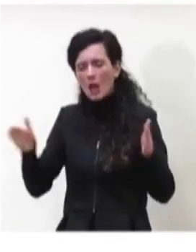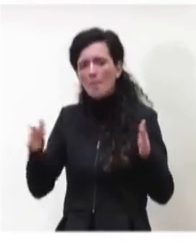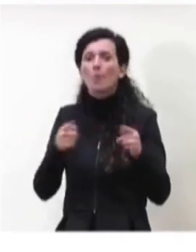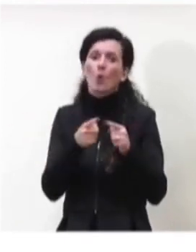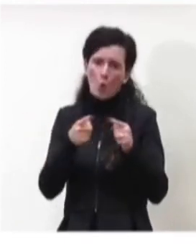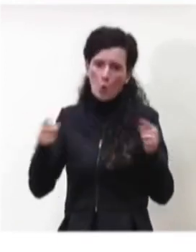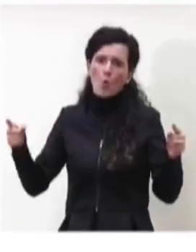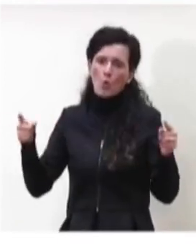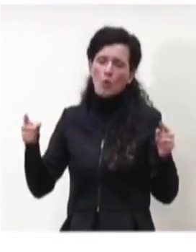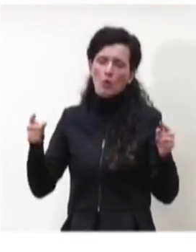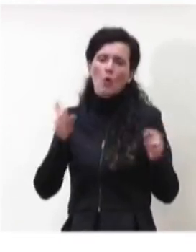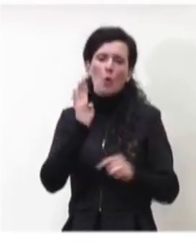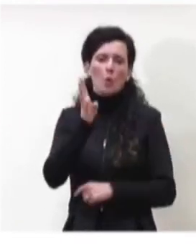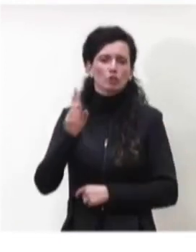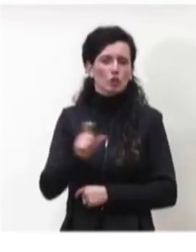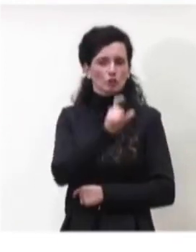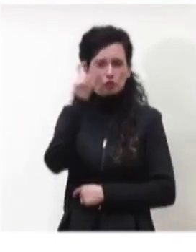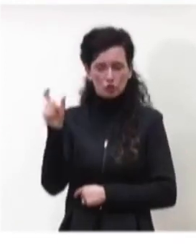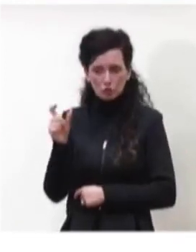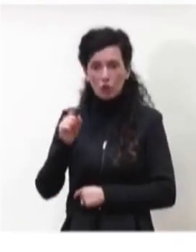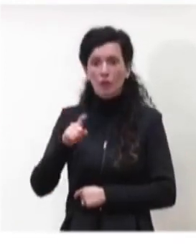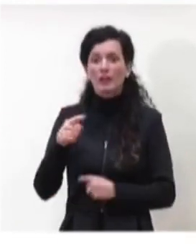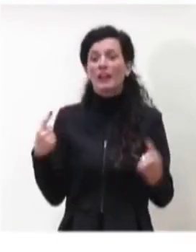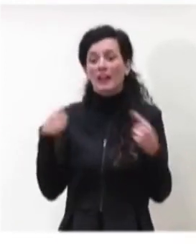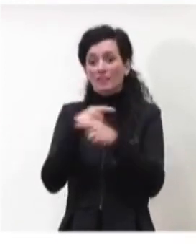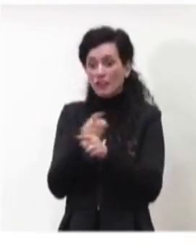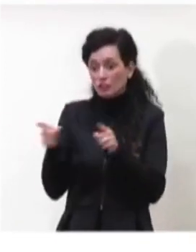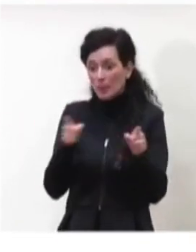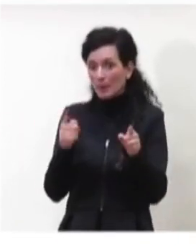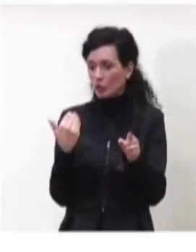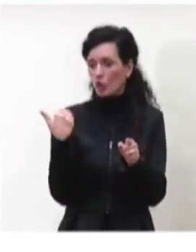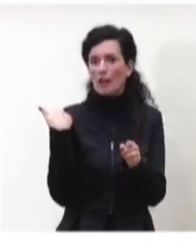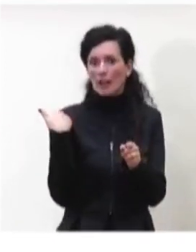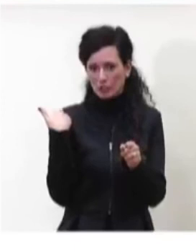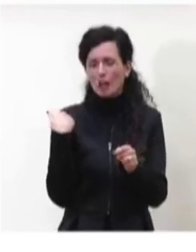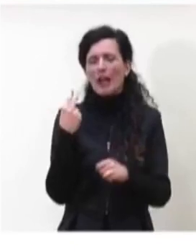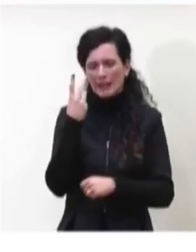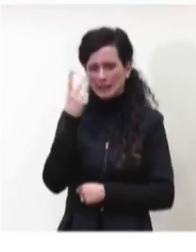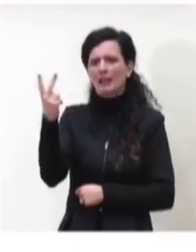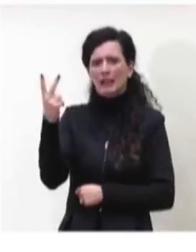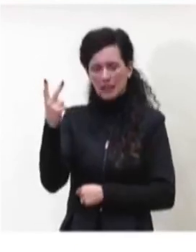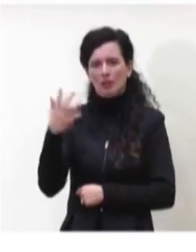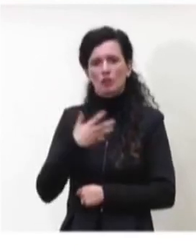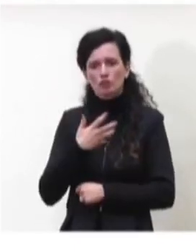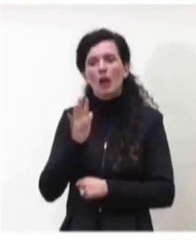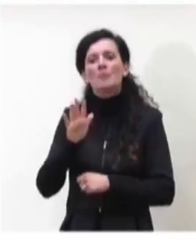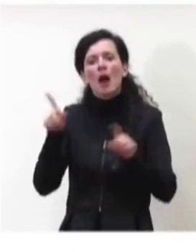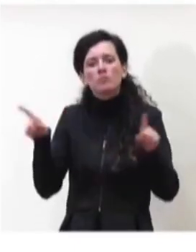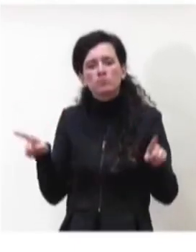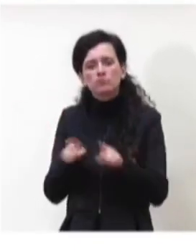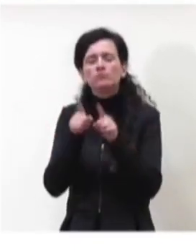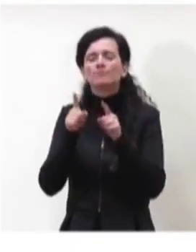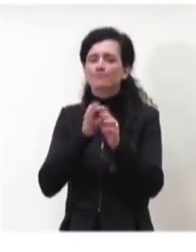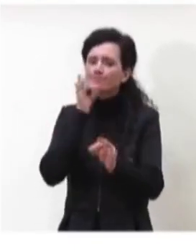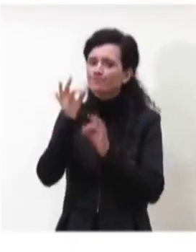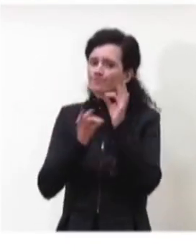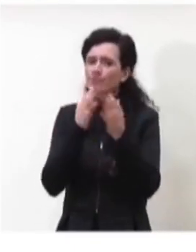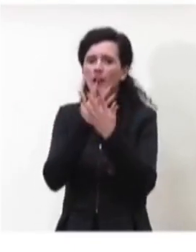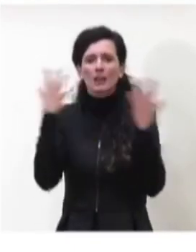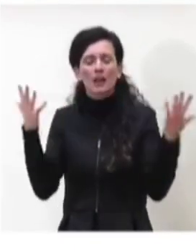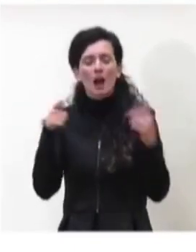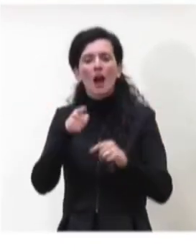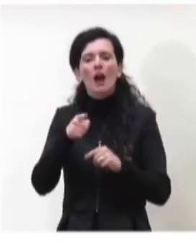giorni, poi vedremo quello più recente ma anche questo indica il fatto che comunque c'è una tendenza a